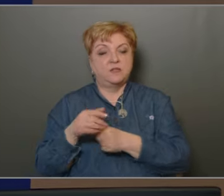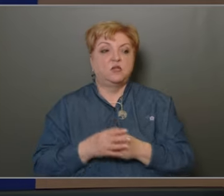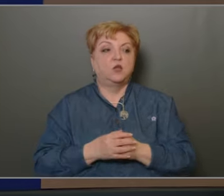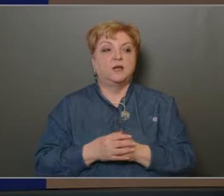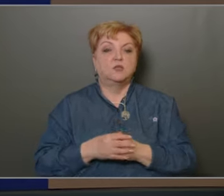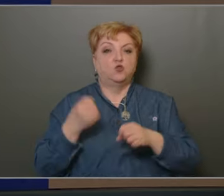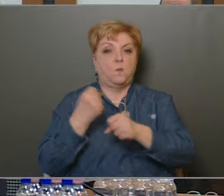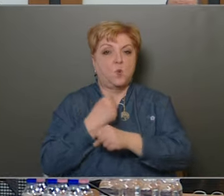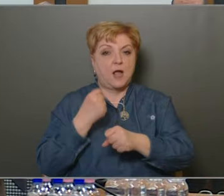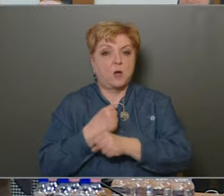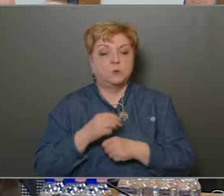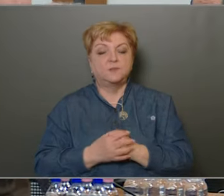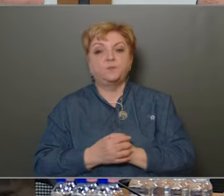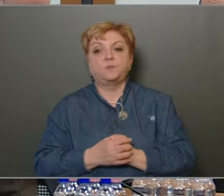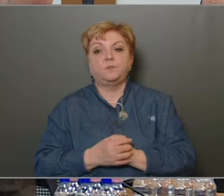munkához.